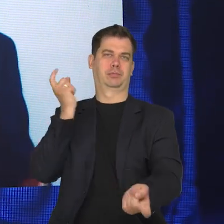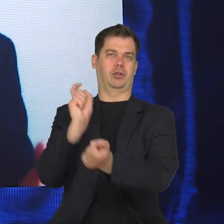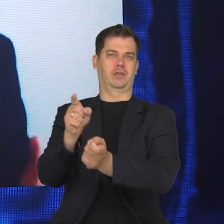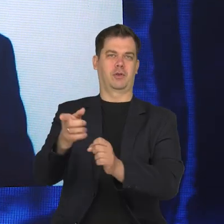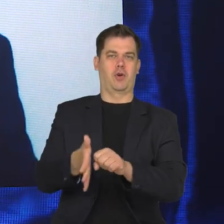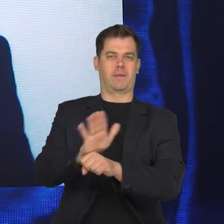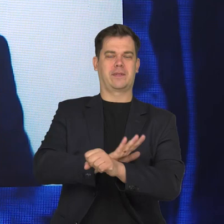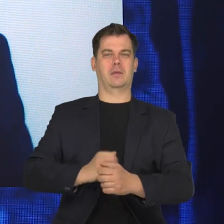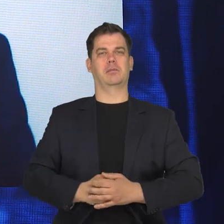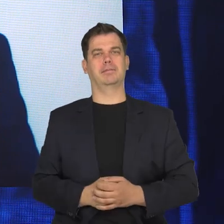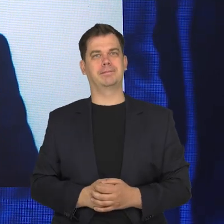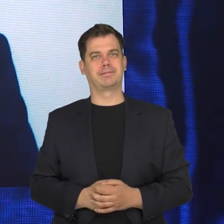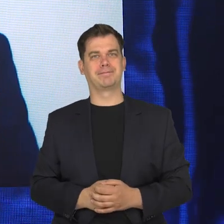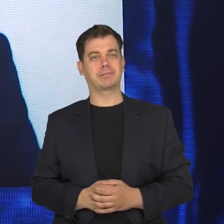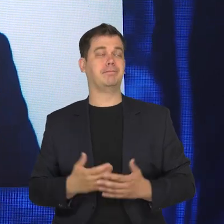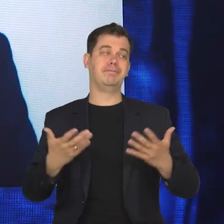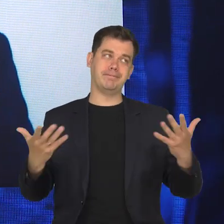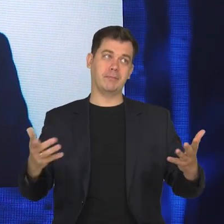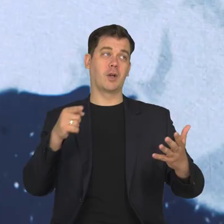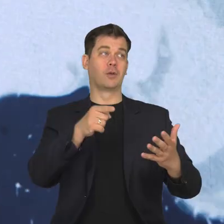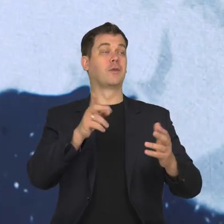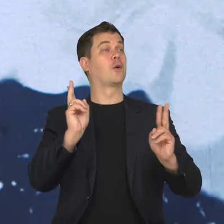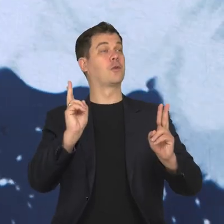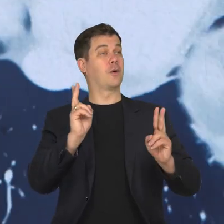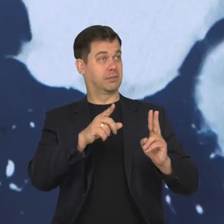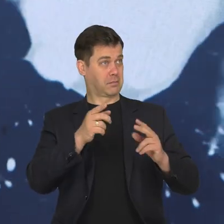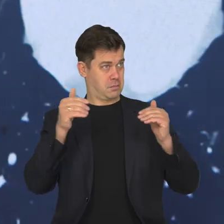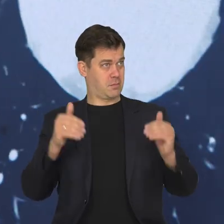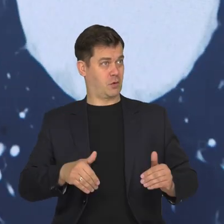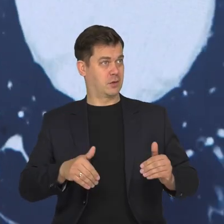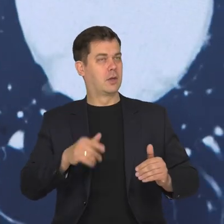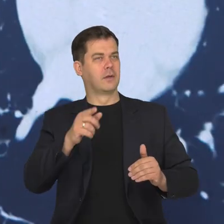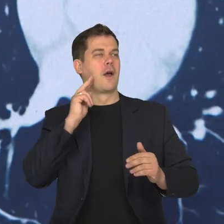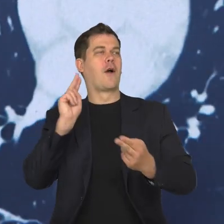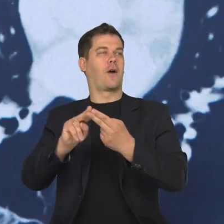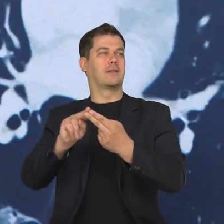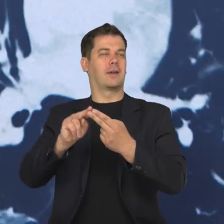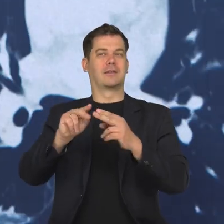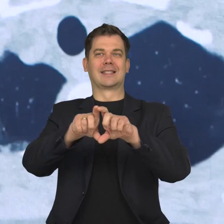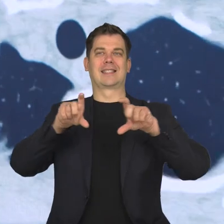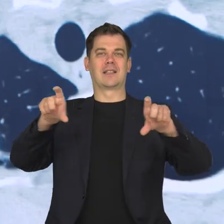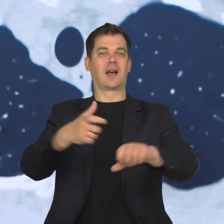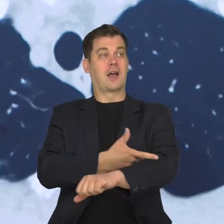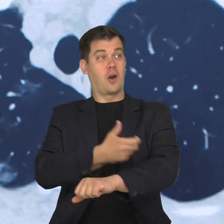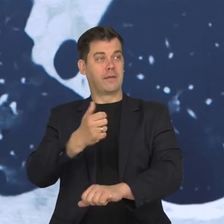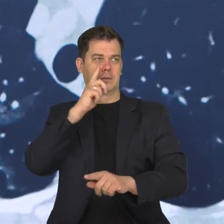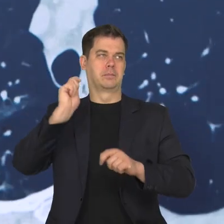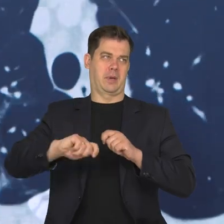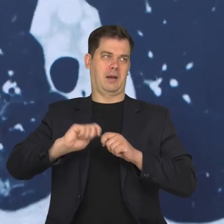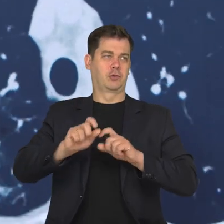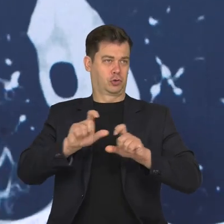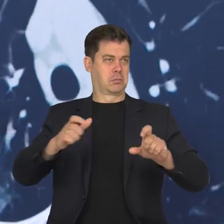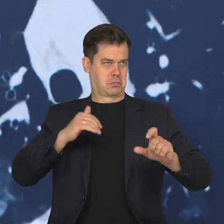amunicji, ile byśmy potrzebowali. Tak czy owak, ten z nas, kto pewnie jest w stanie, pewnie warto, żeby skontaktował się ze stacją krwiodawstwa i